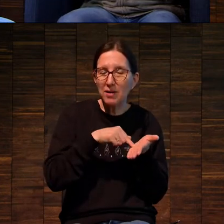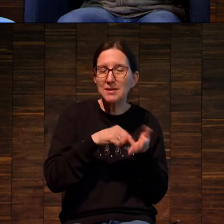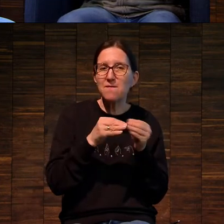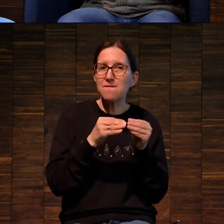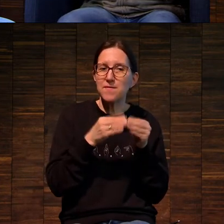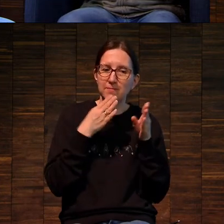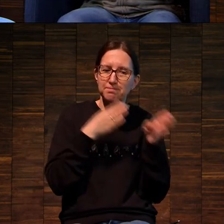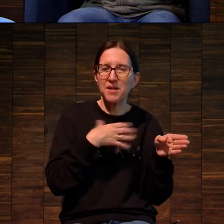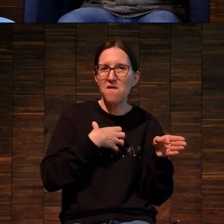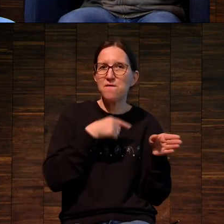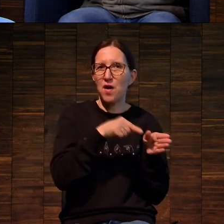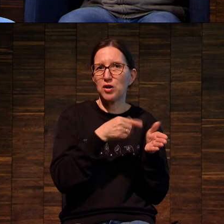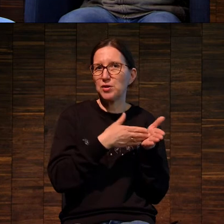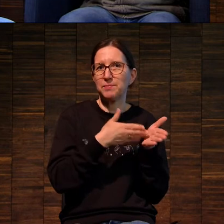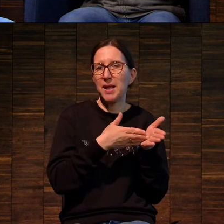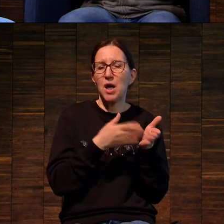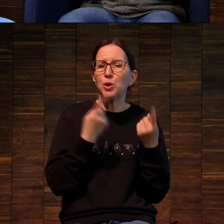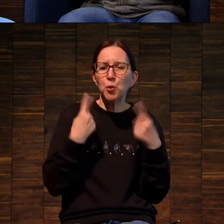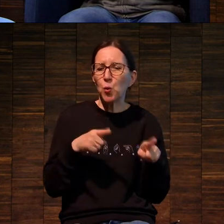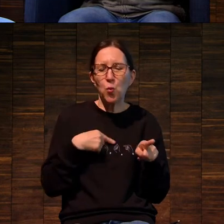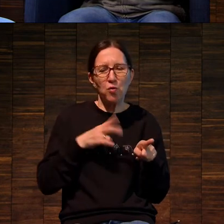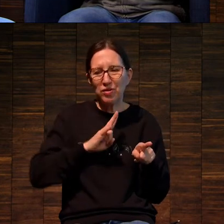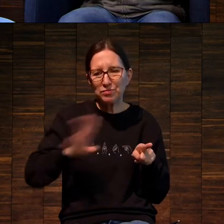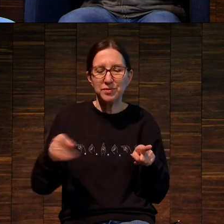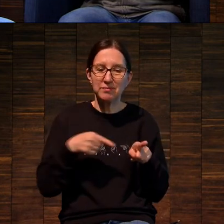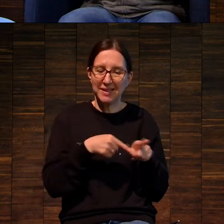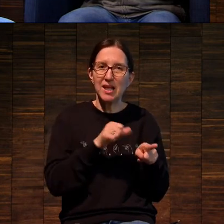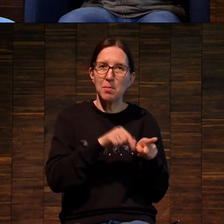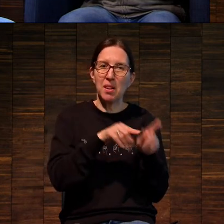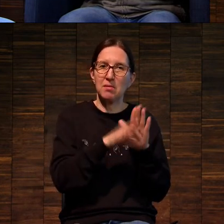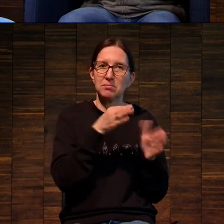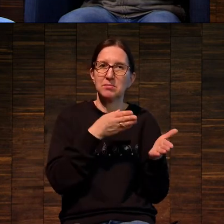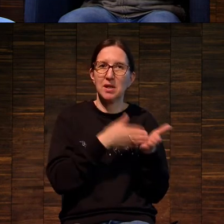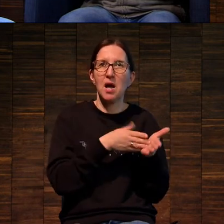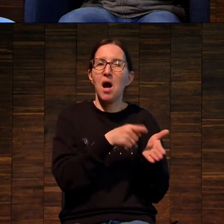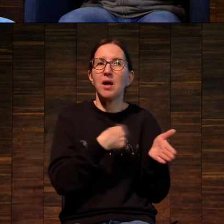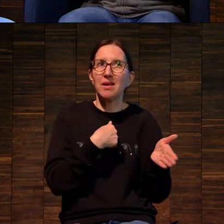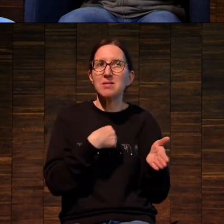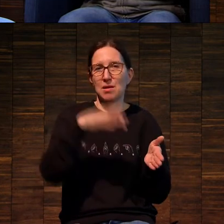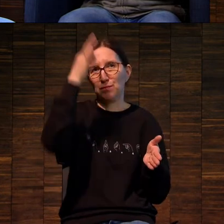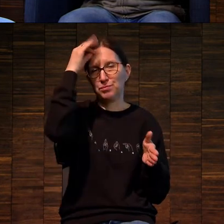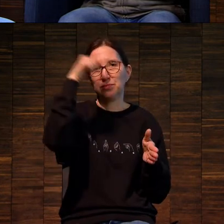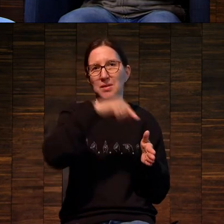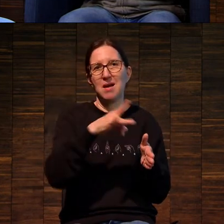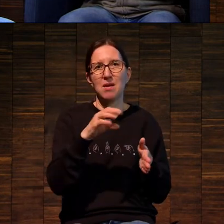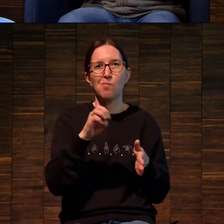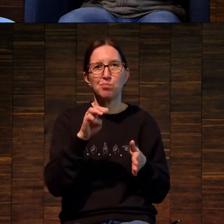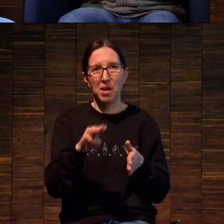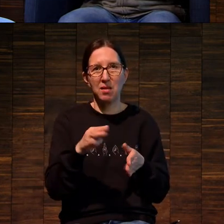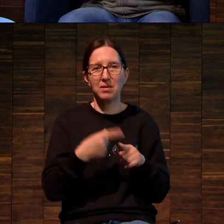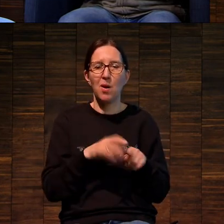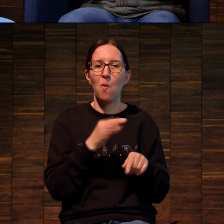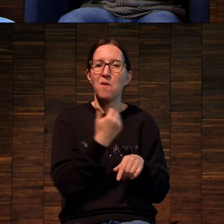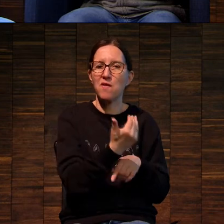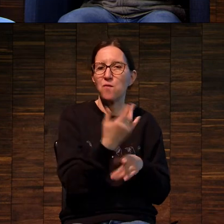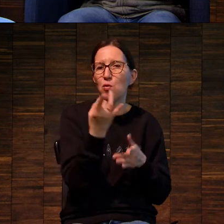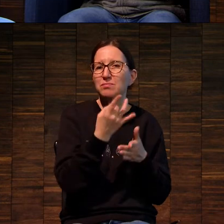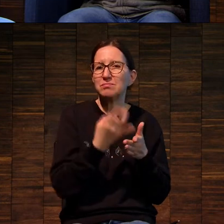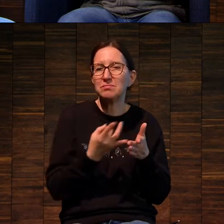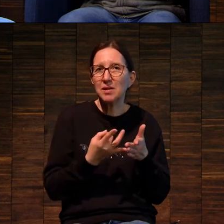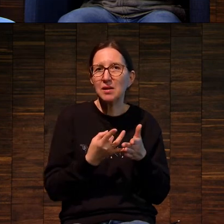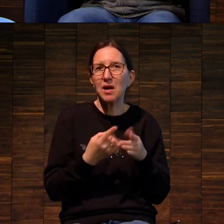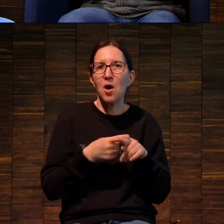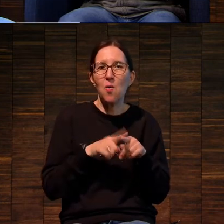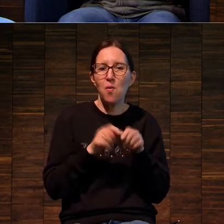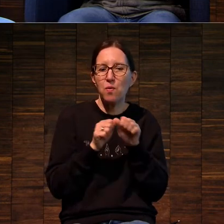абсолютно важно. То есть не могло быть другого способа печати, говоря о рембрандте и говоря о рембрандтовском рисовании и